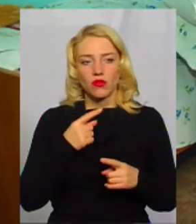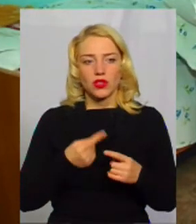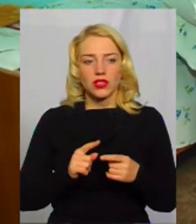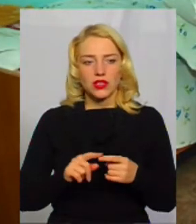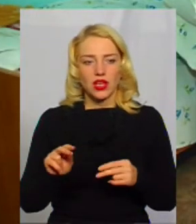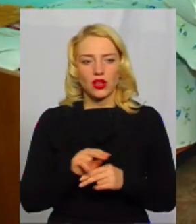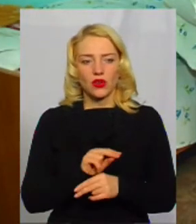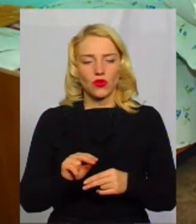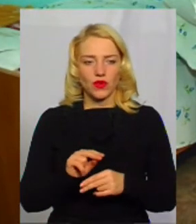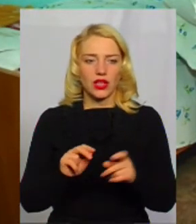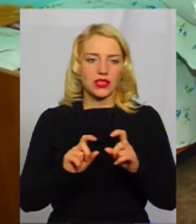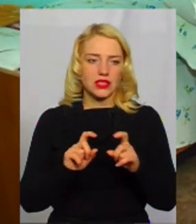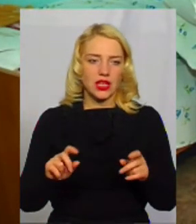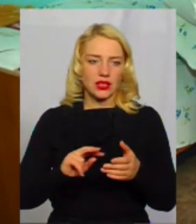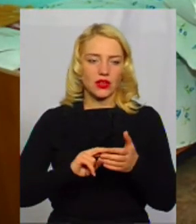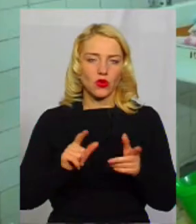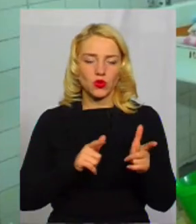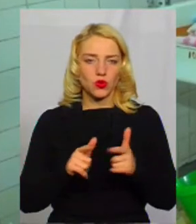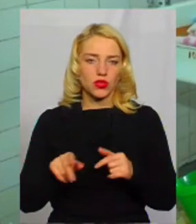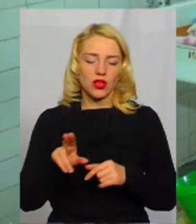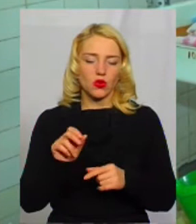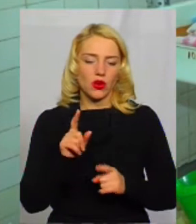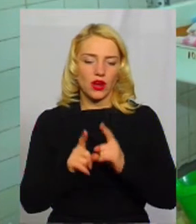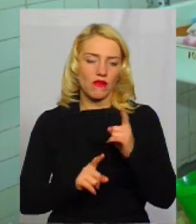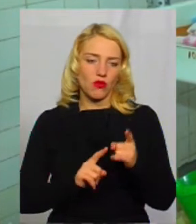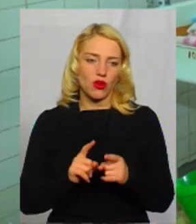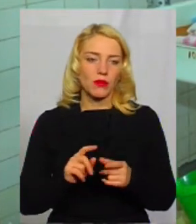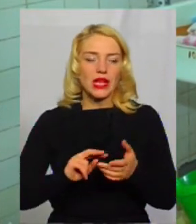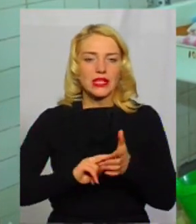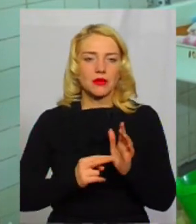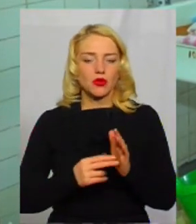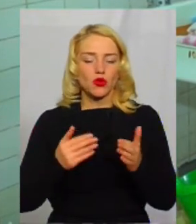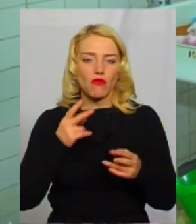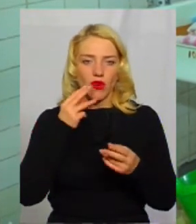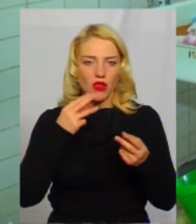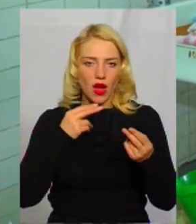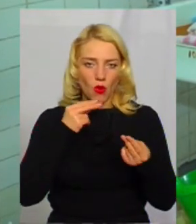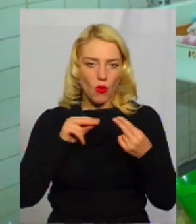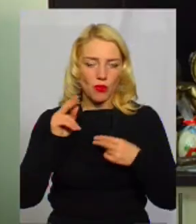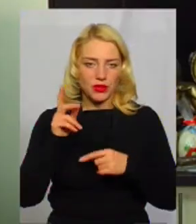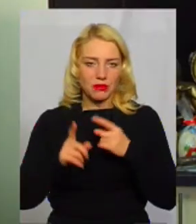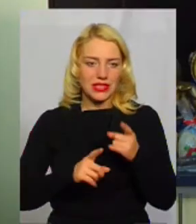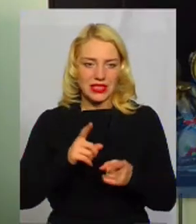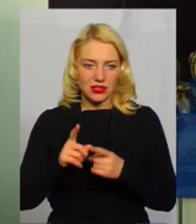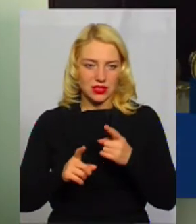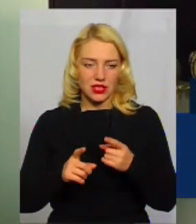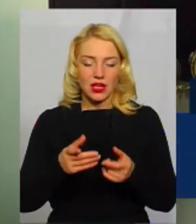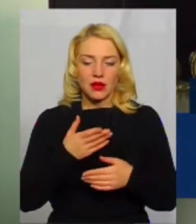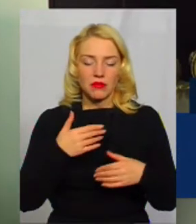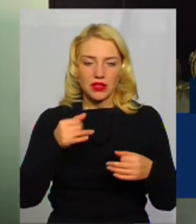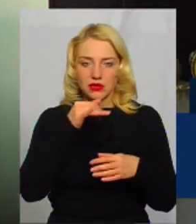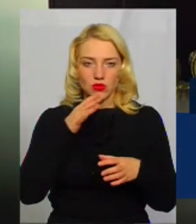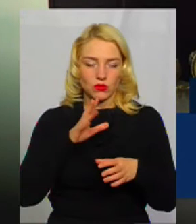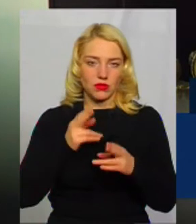готується до реформи. Запланована оптимізація і має бути новий штатний розклад до 1 січня наступного року. Ми не обійдемо цього